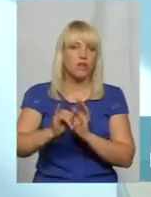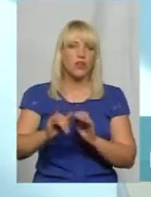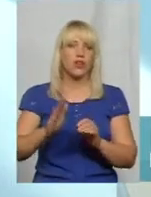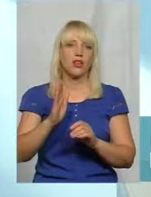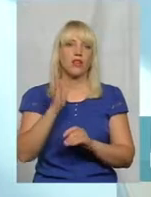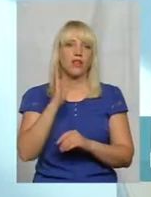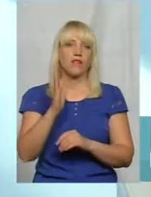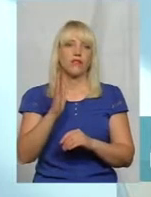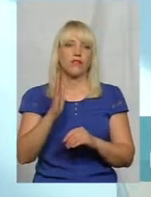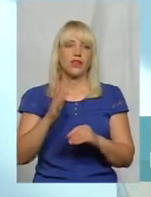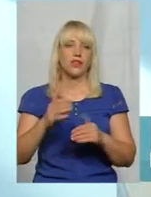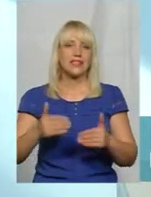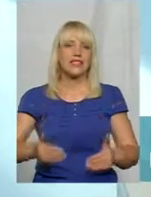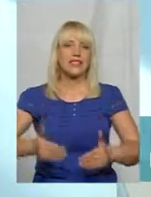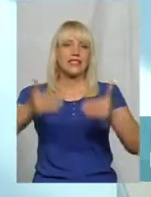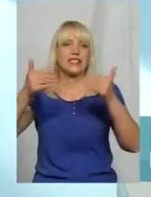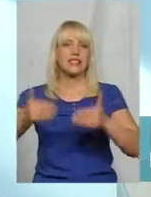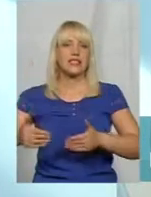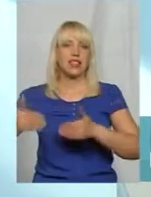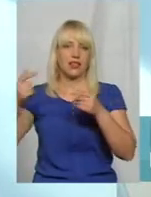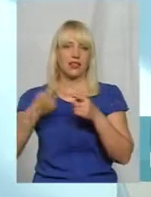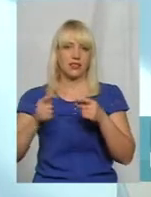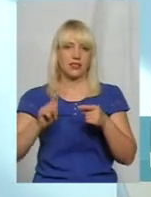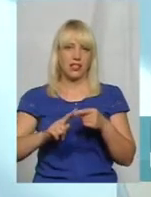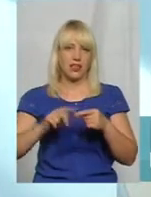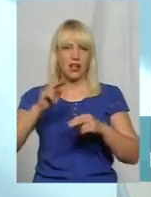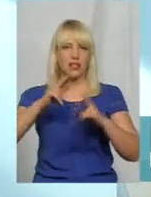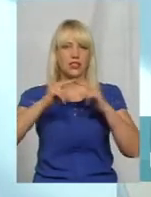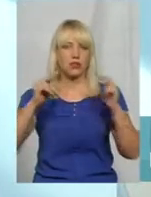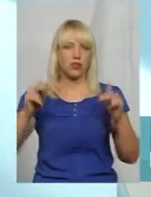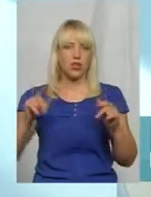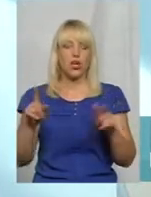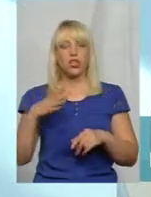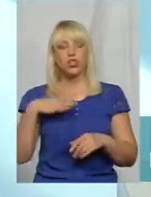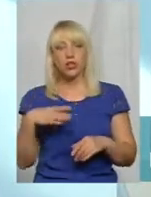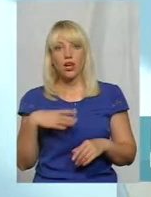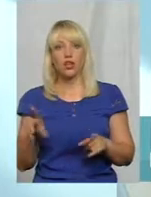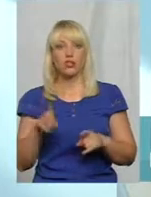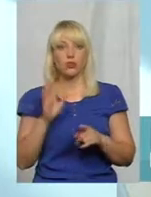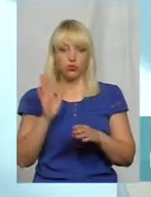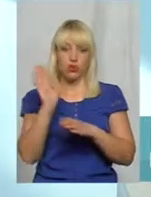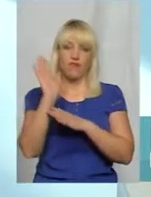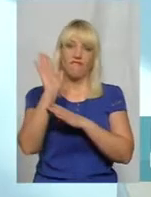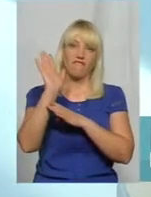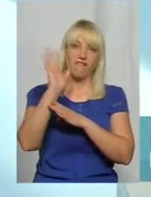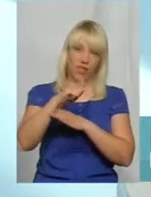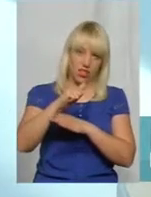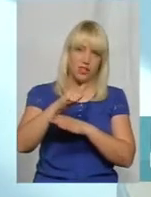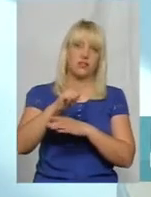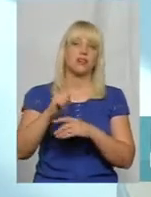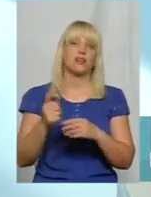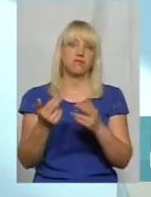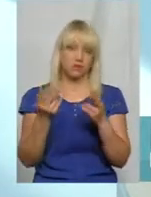елементи цієї споруди. Тому чекати того, що вона буде валитися, це